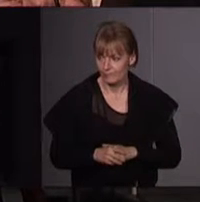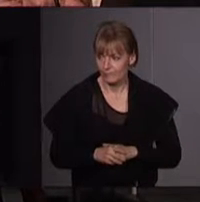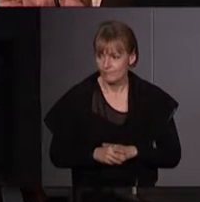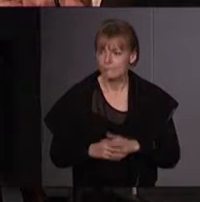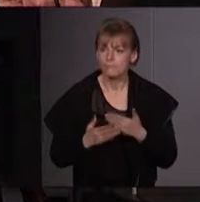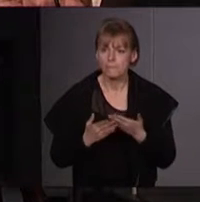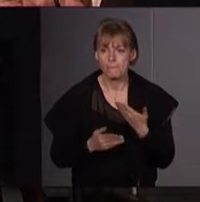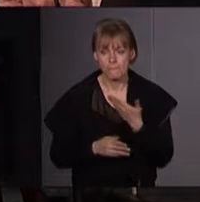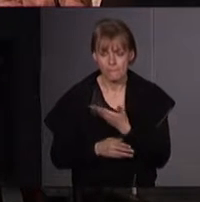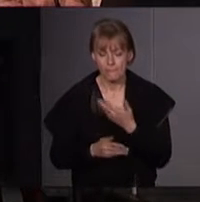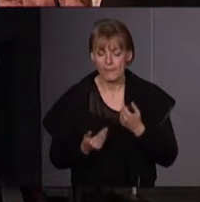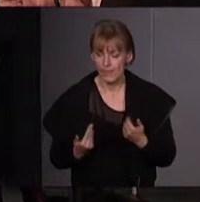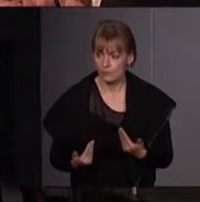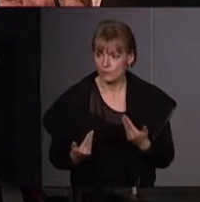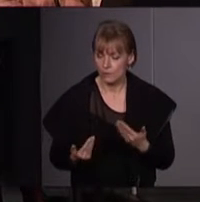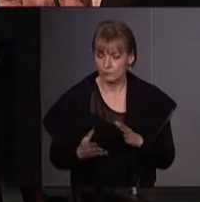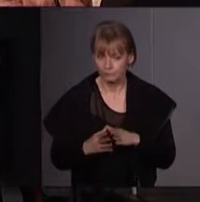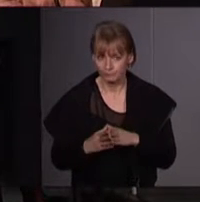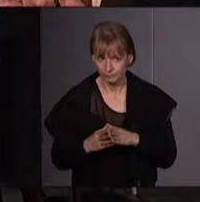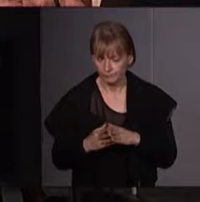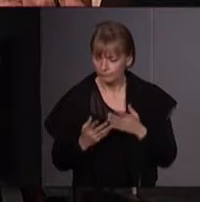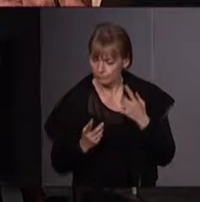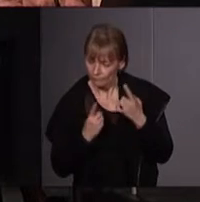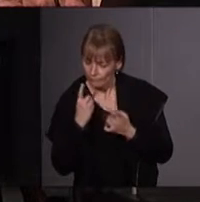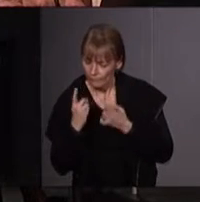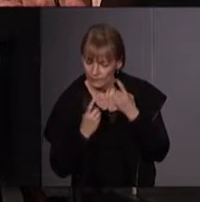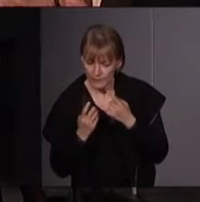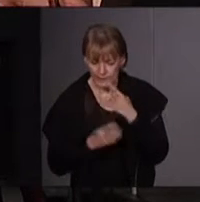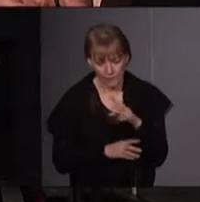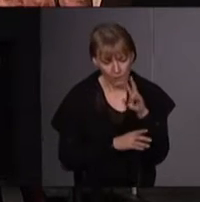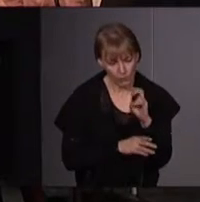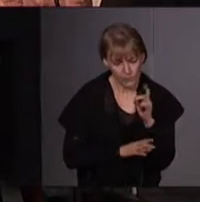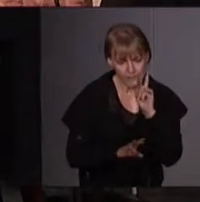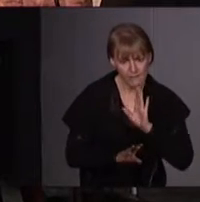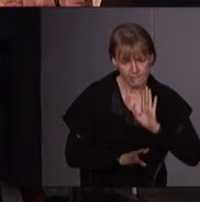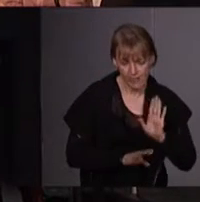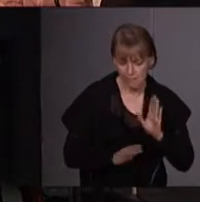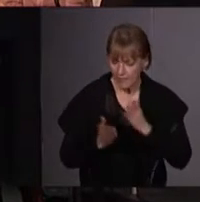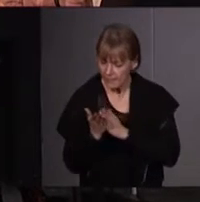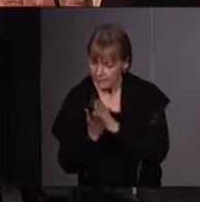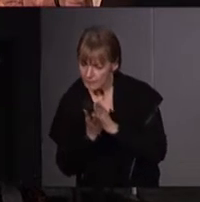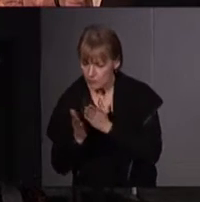Émilie s'intéresse actuellement à l'articulation entre l'écologie, le féminisme et la science-fiction.